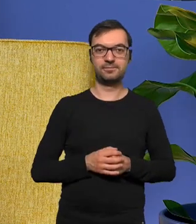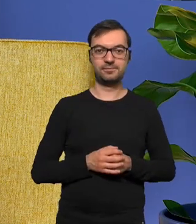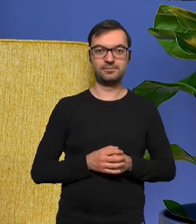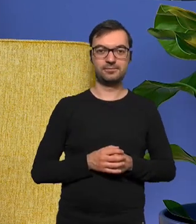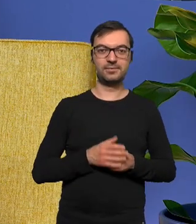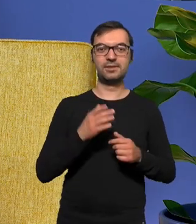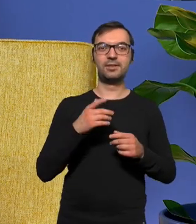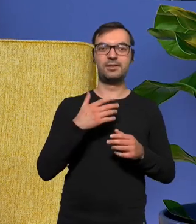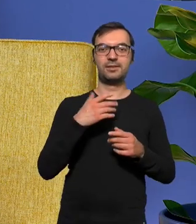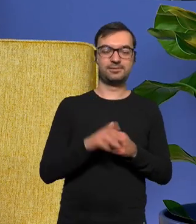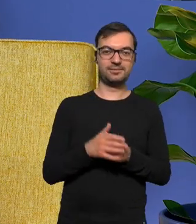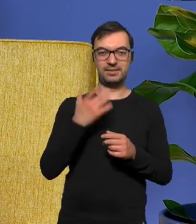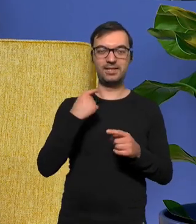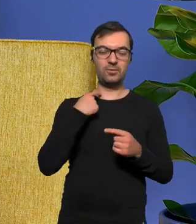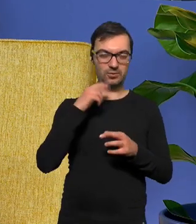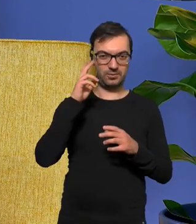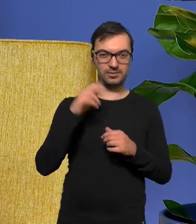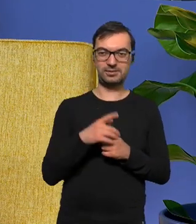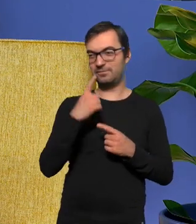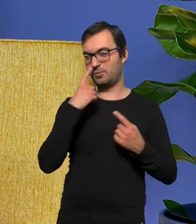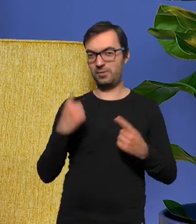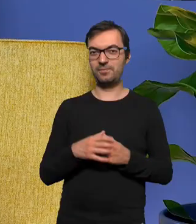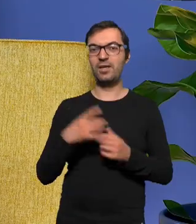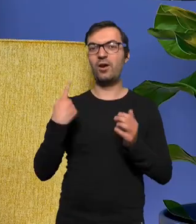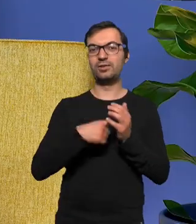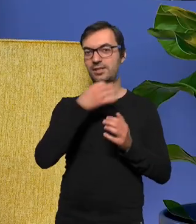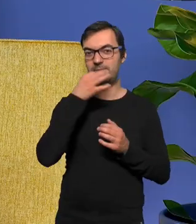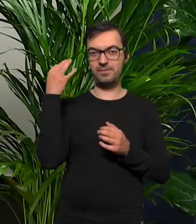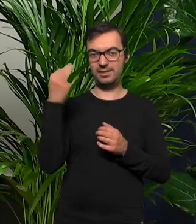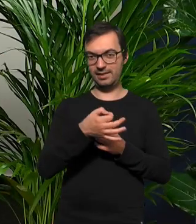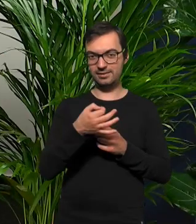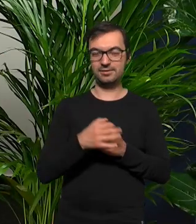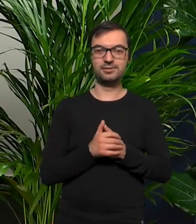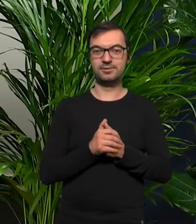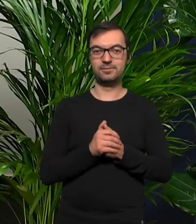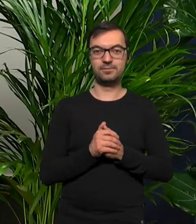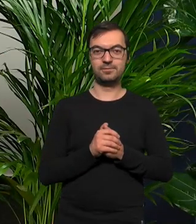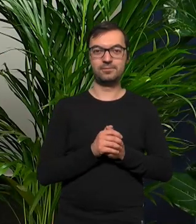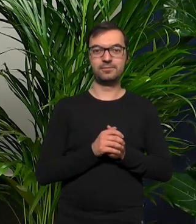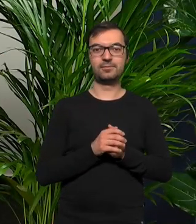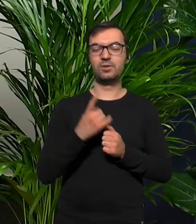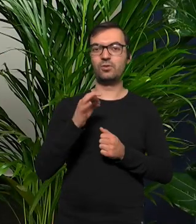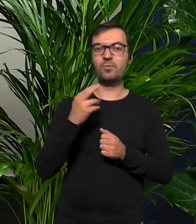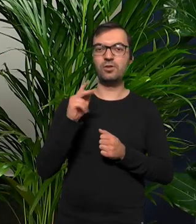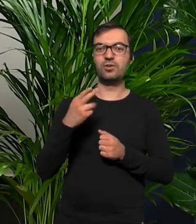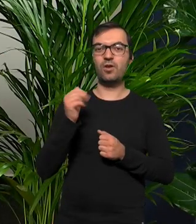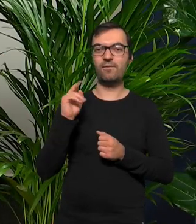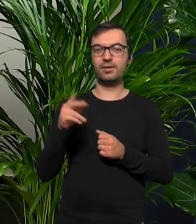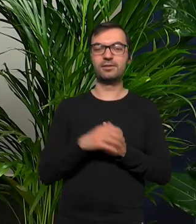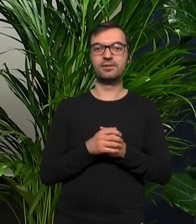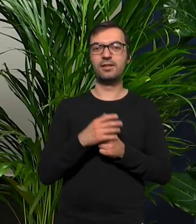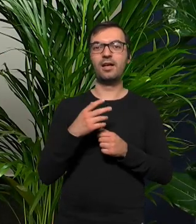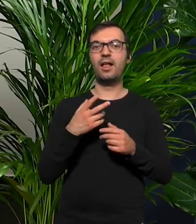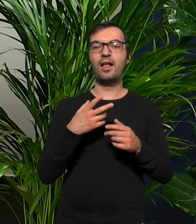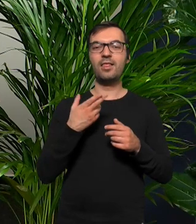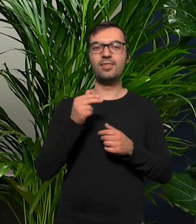rozpoznacie mnie po dźwiękach fantastyczne ostatnie pytanie od naszych widzów od Dominika Nowaka nieumierkowania były